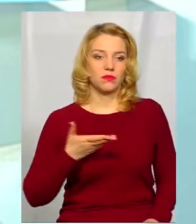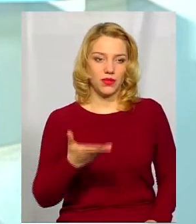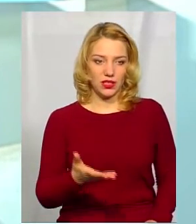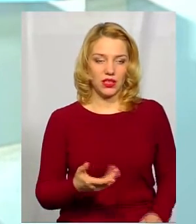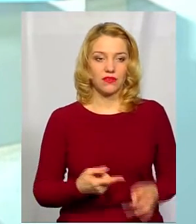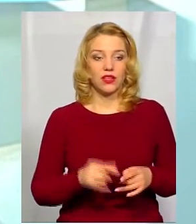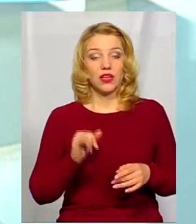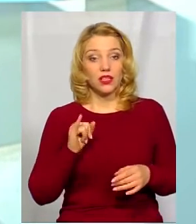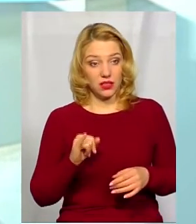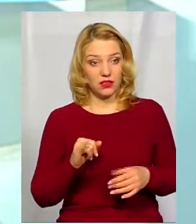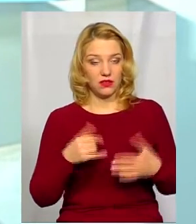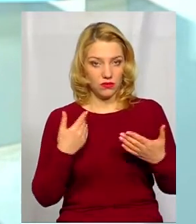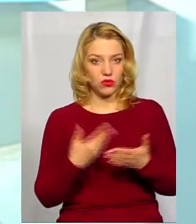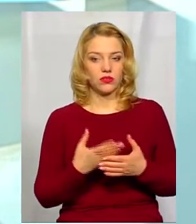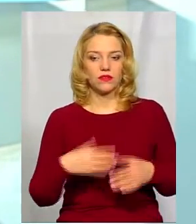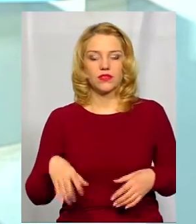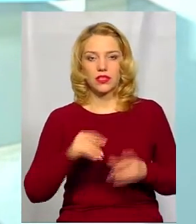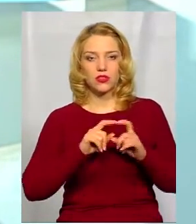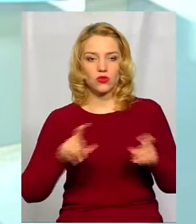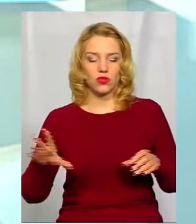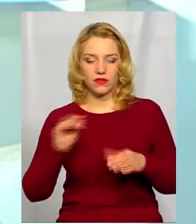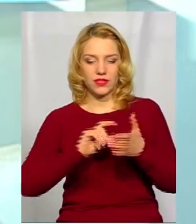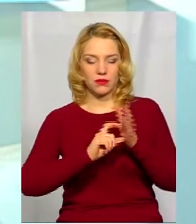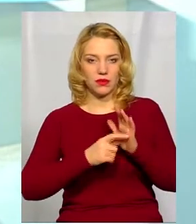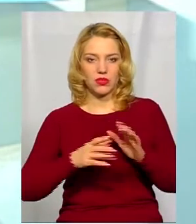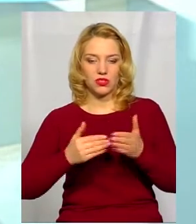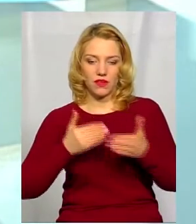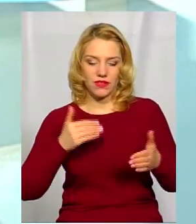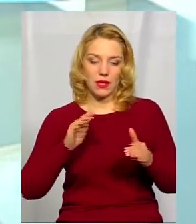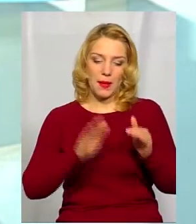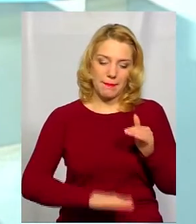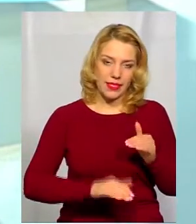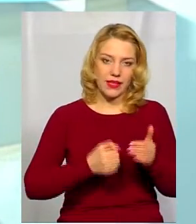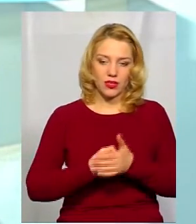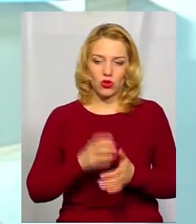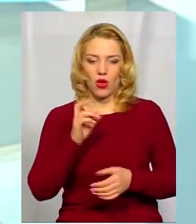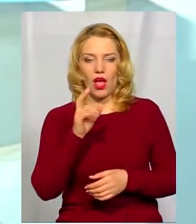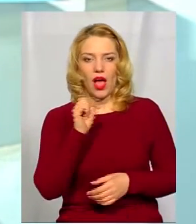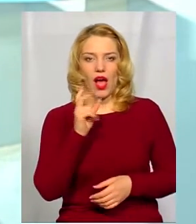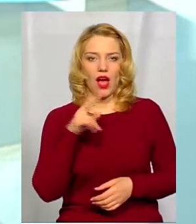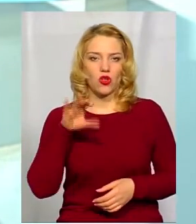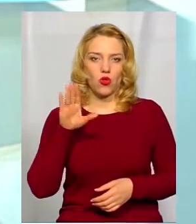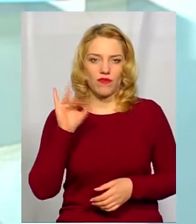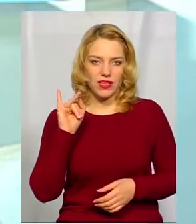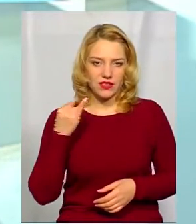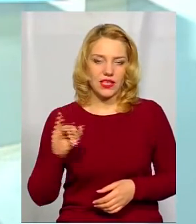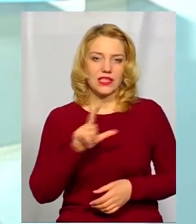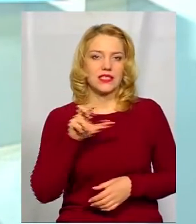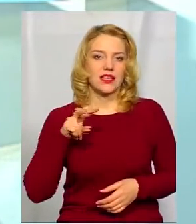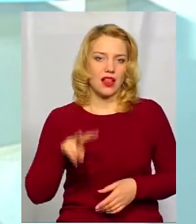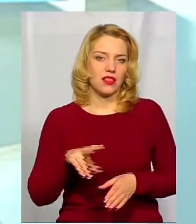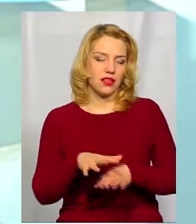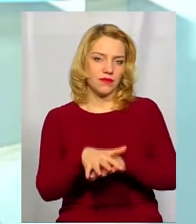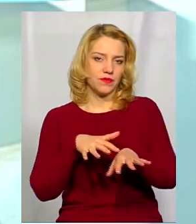сюжет. І просто вся школа, всі приміщення, від маленького до актового, до спортивного залу, повністю всі